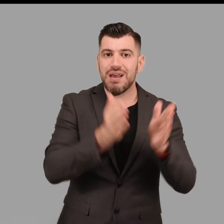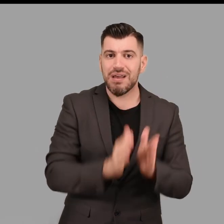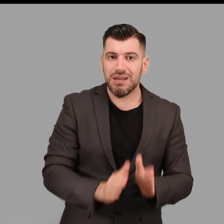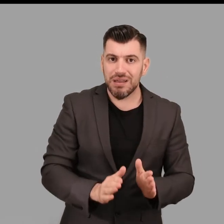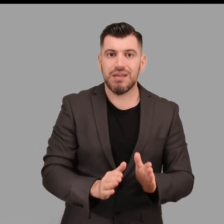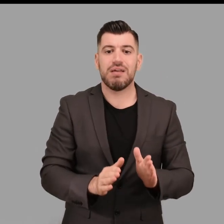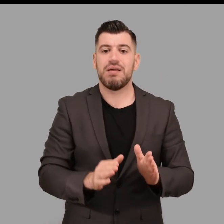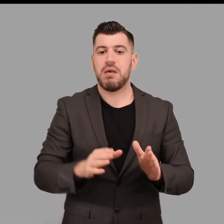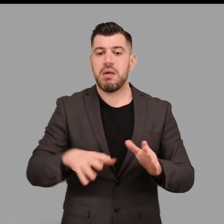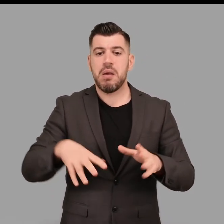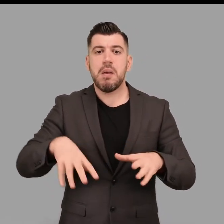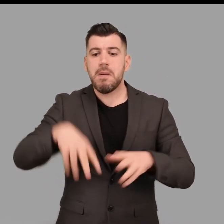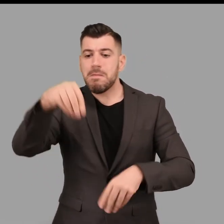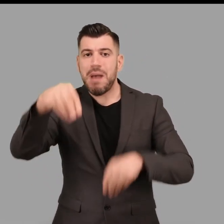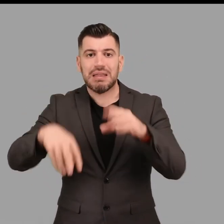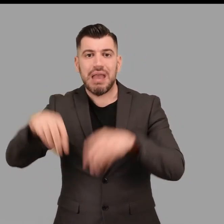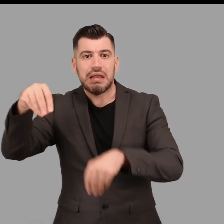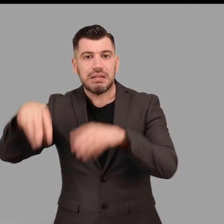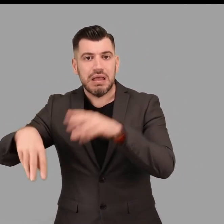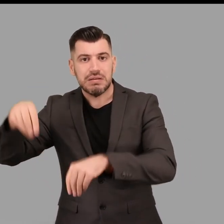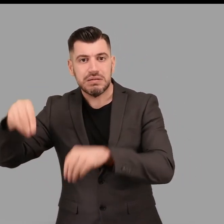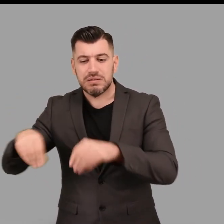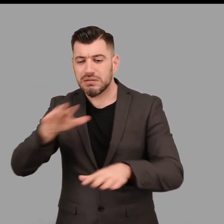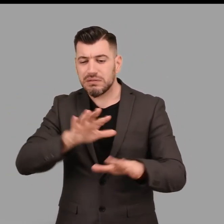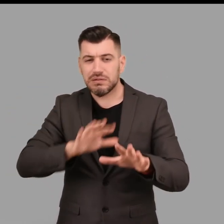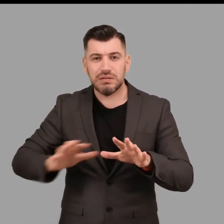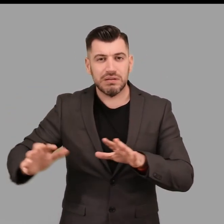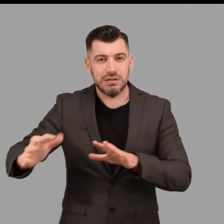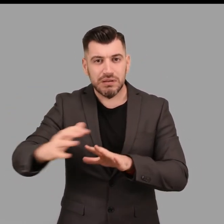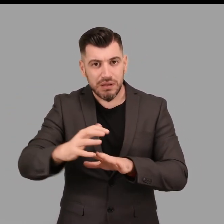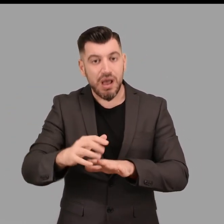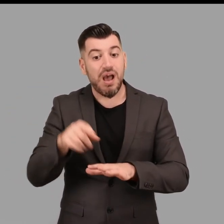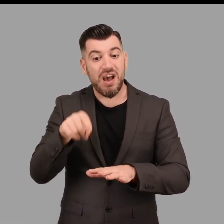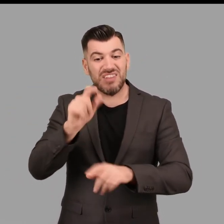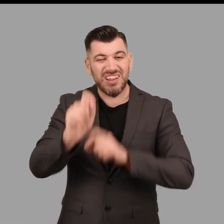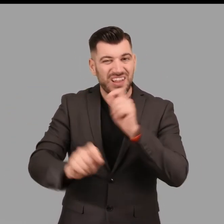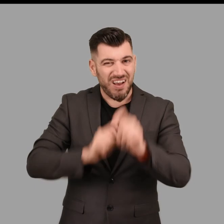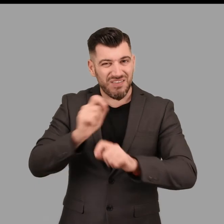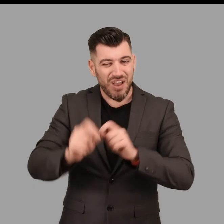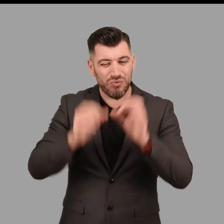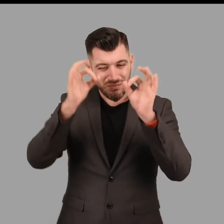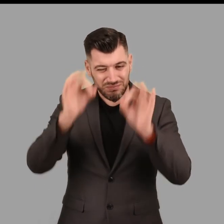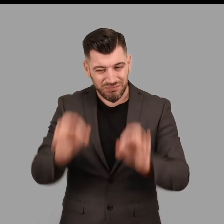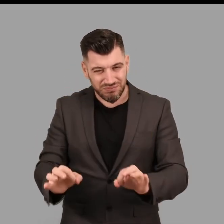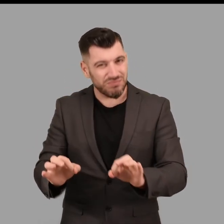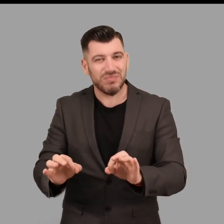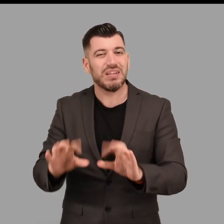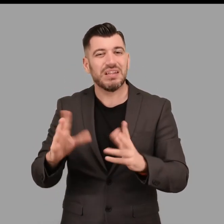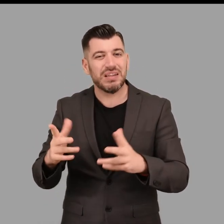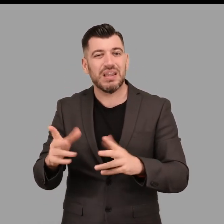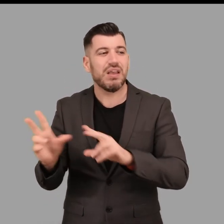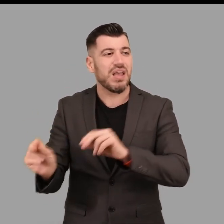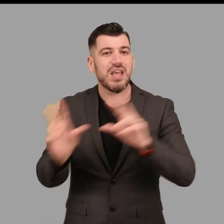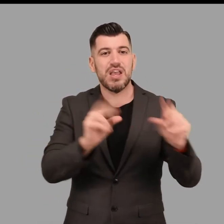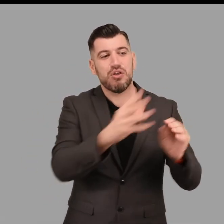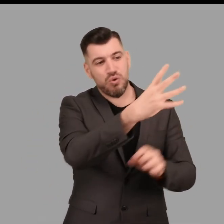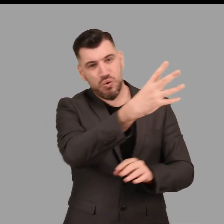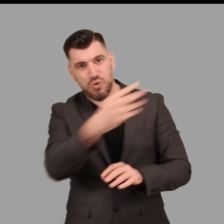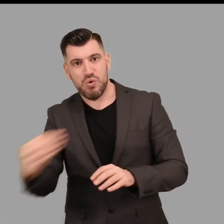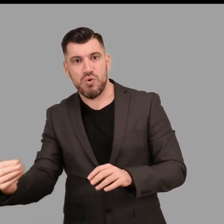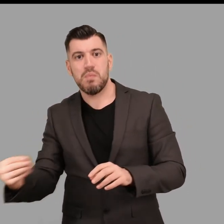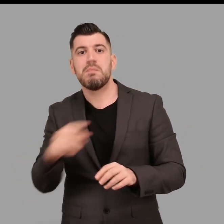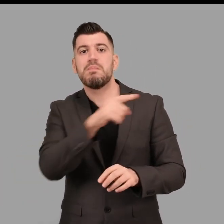θεματικές ενότητες έχουν επιλεγεί Ισαριθματικά εκθέματα, ομοιώματα των αντικειμένων ή μακέτες που θα κατασκευαστούν